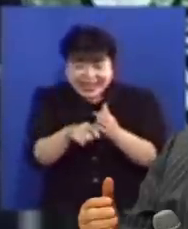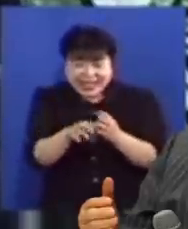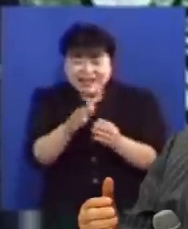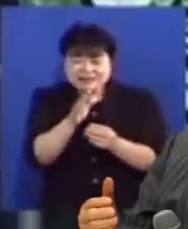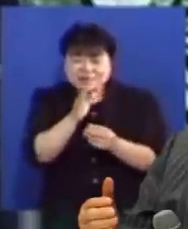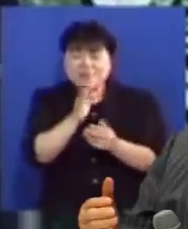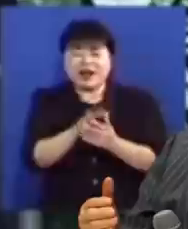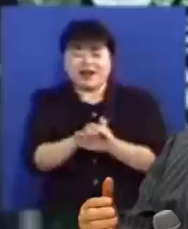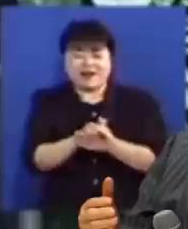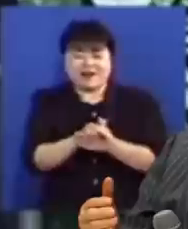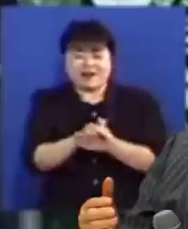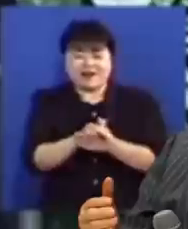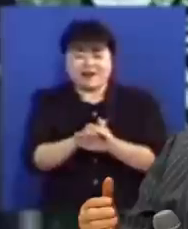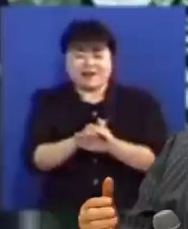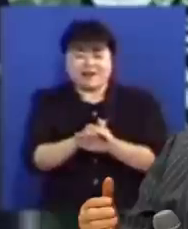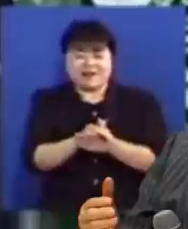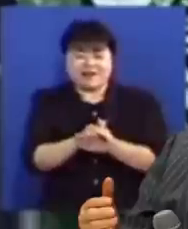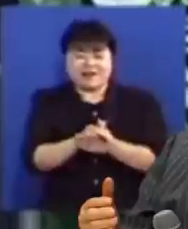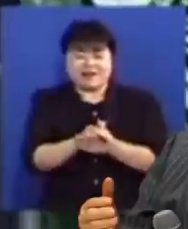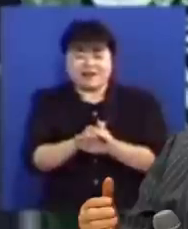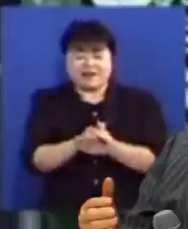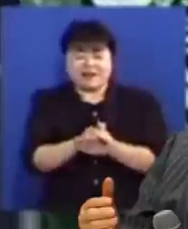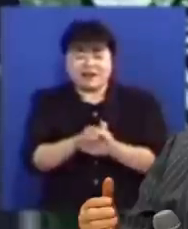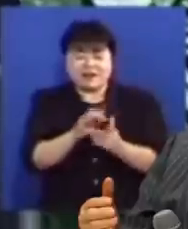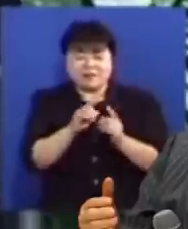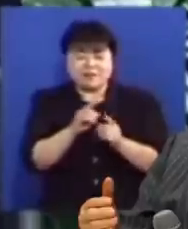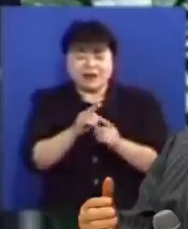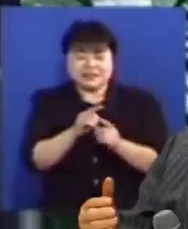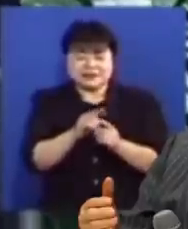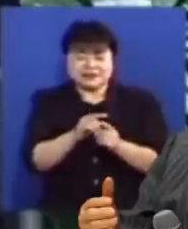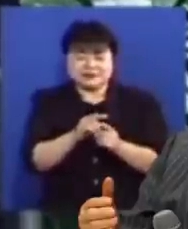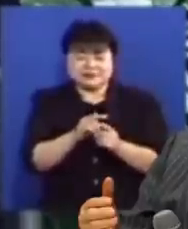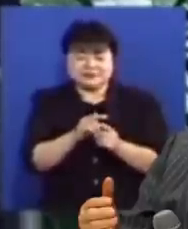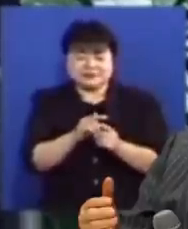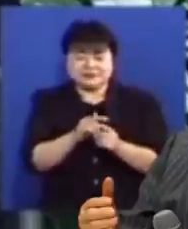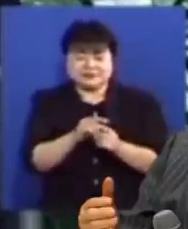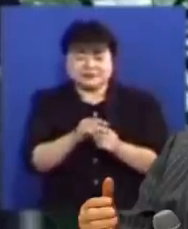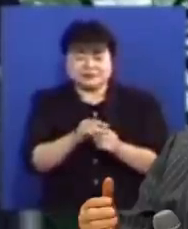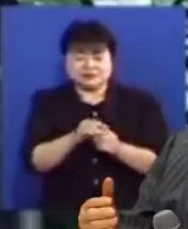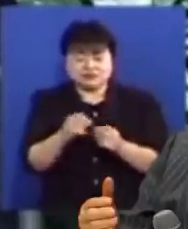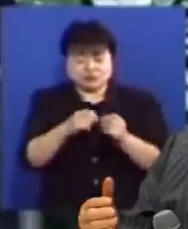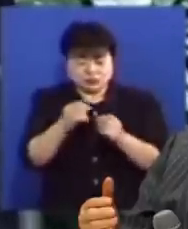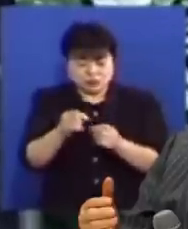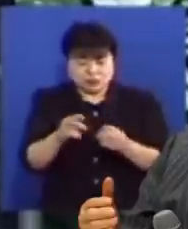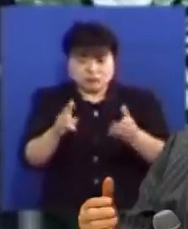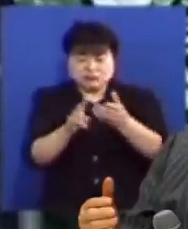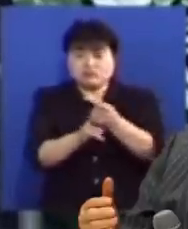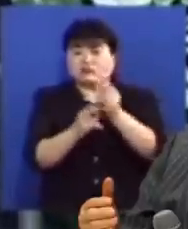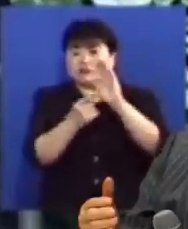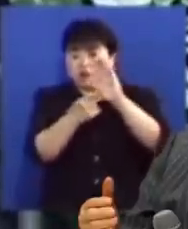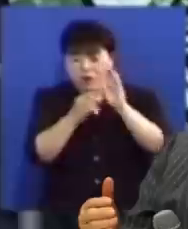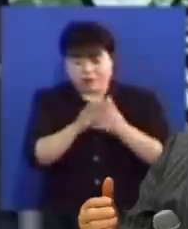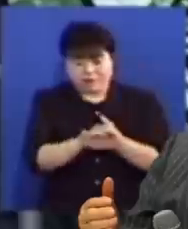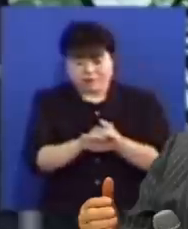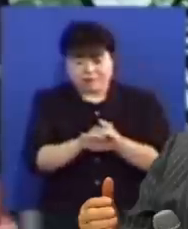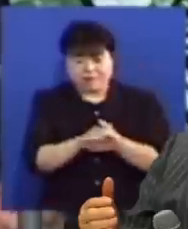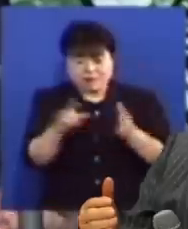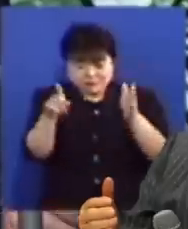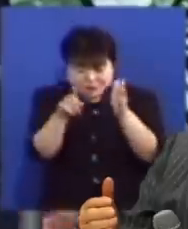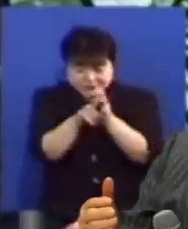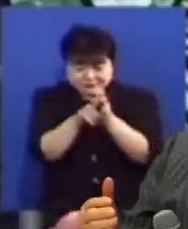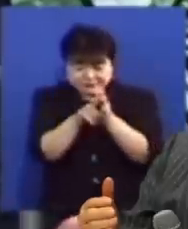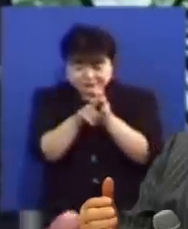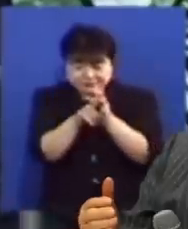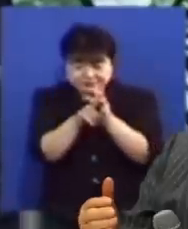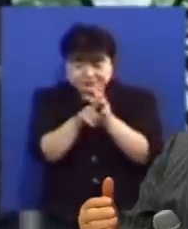접촉점으로 해서 믿음을 놓아버리는 것입니다 풀어놓는 것입니다 그 기적이 일어나죠 믿음을